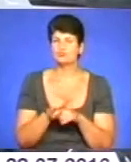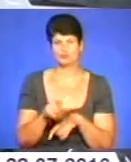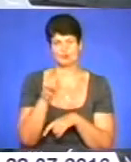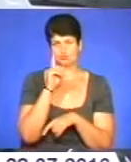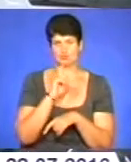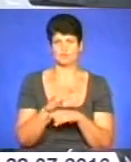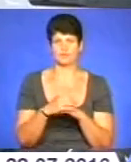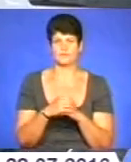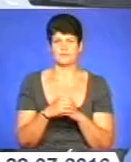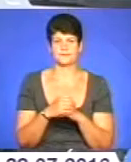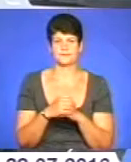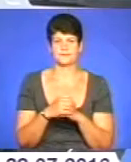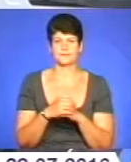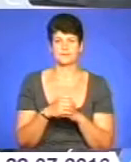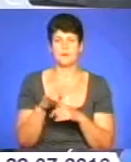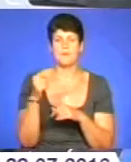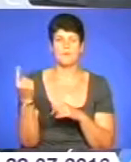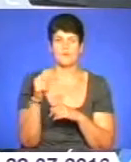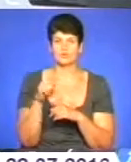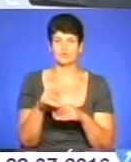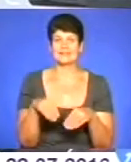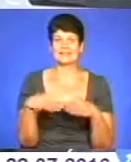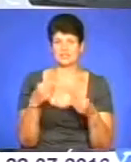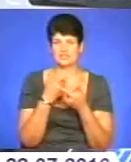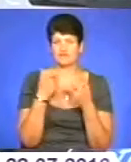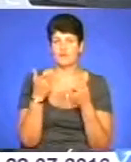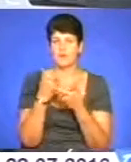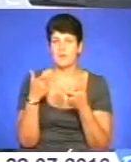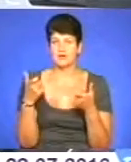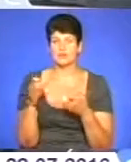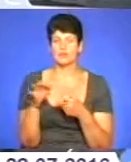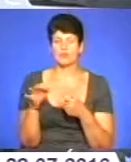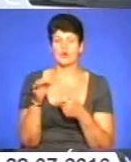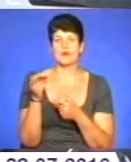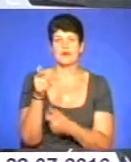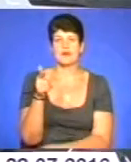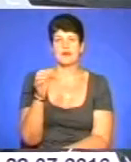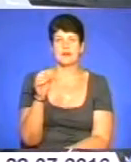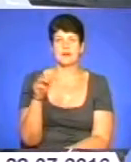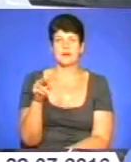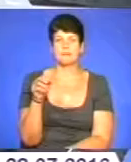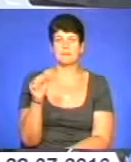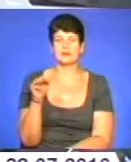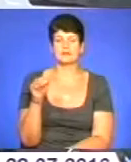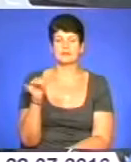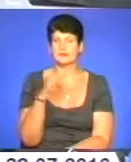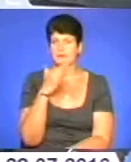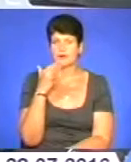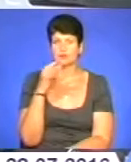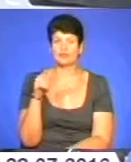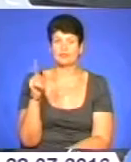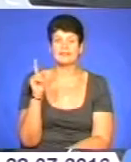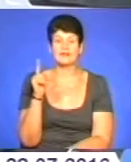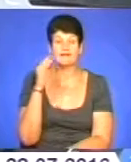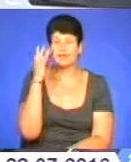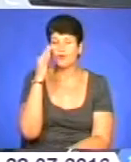що тут, по-перше, надають інформацію про той же гепатит. І багато людей навіть не уявляють,